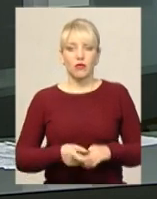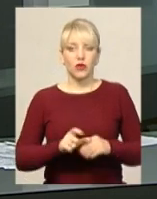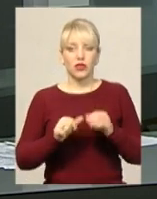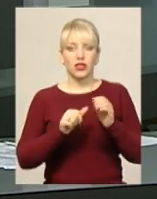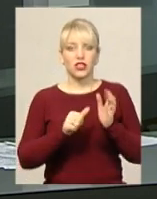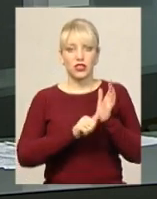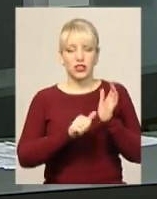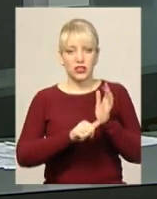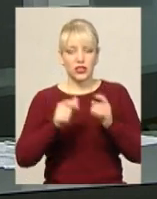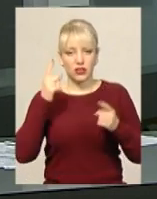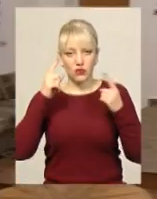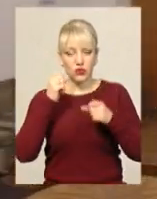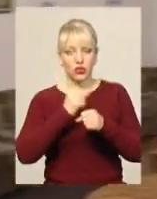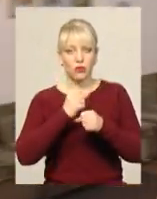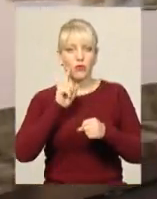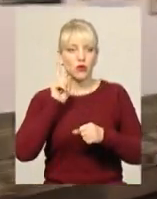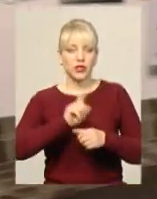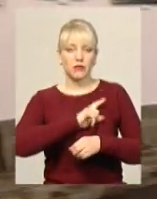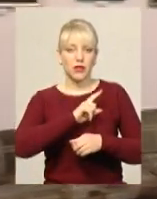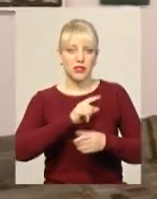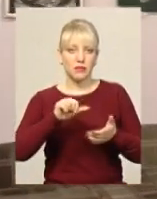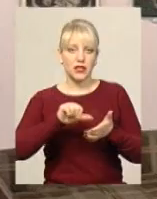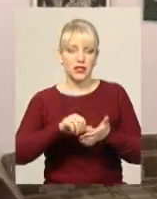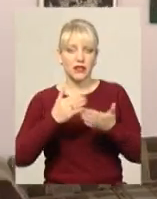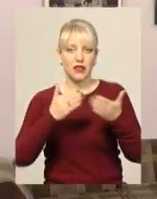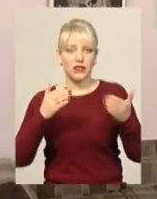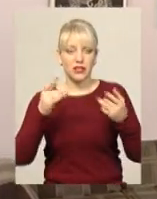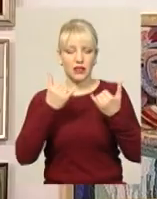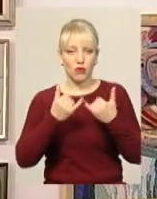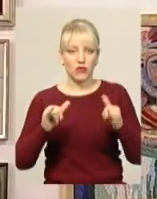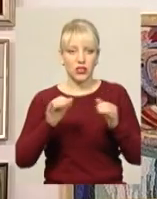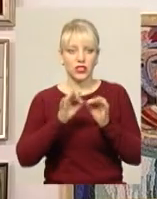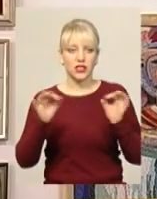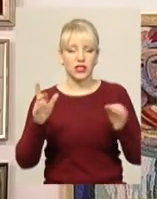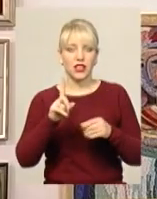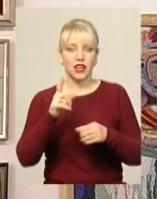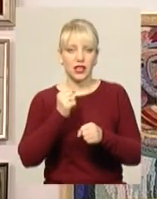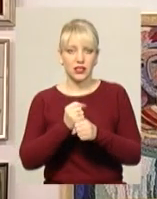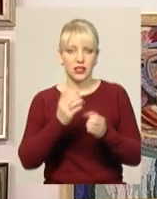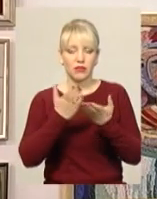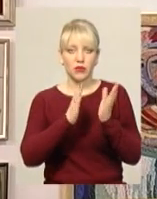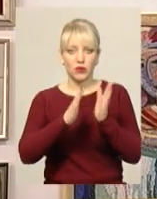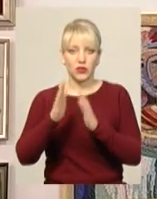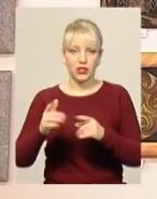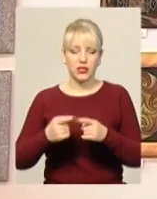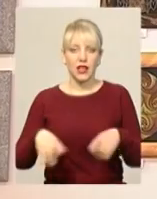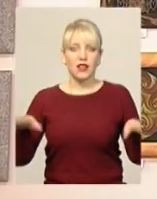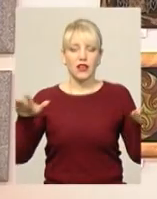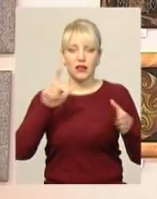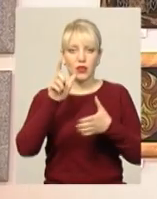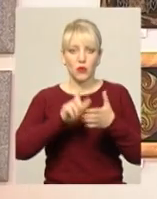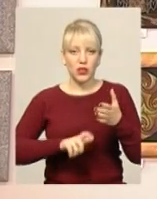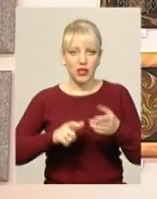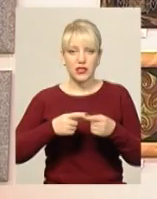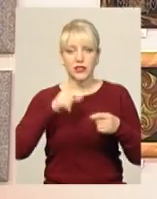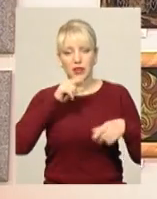творчих робіт молодих майстрів, представлені на виставці «Дивовижна нитка», яка діє у Хмельницькій обласній бібліотеці для юнацтва. На крилах поезії райський